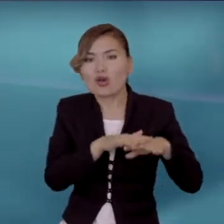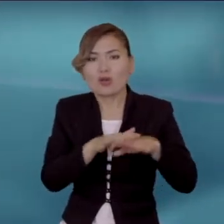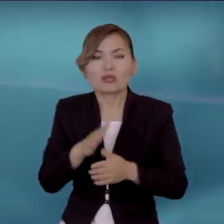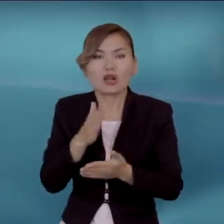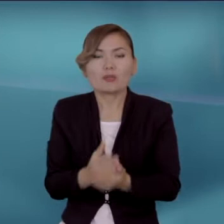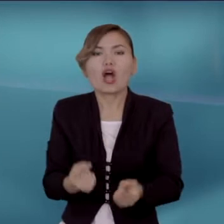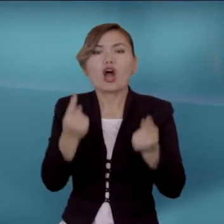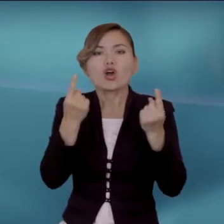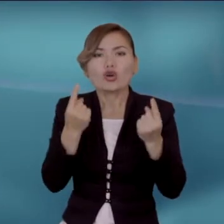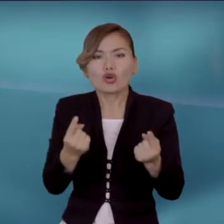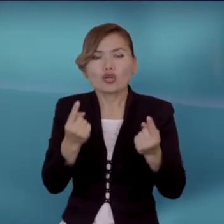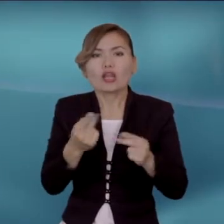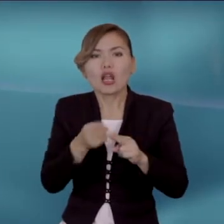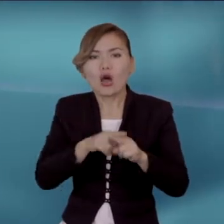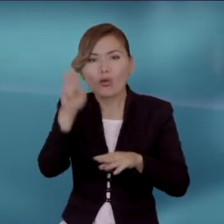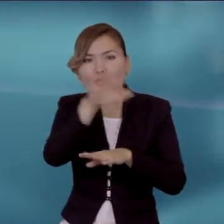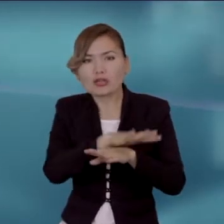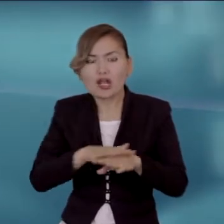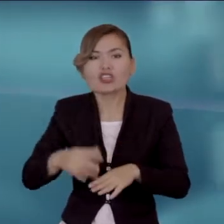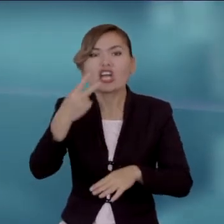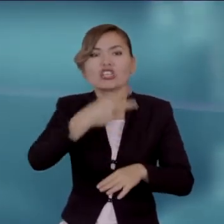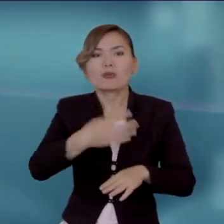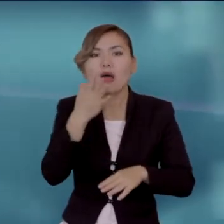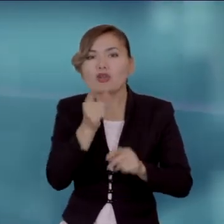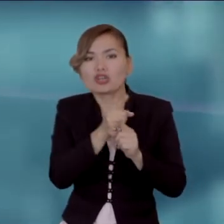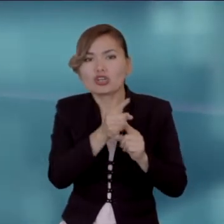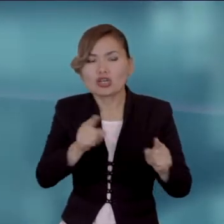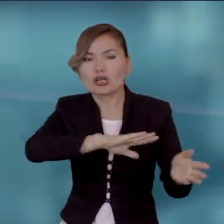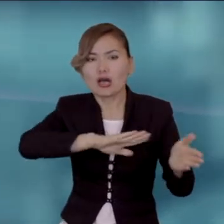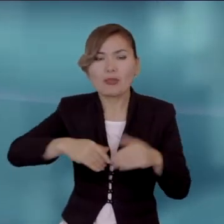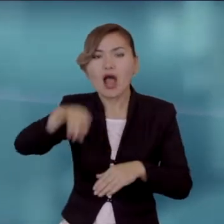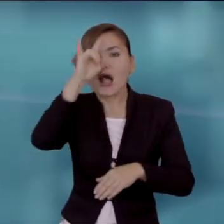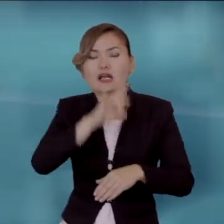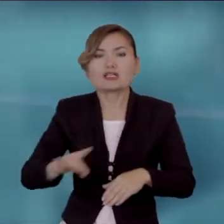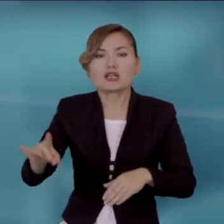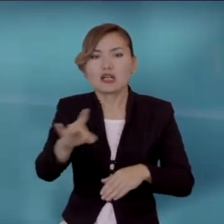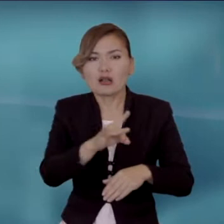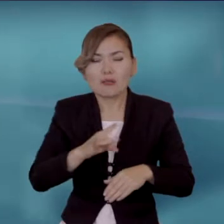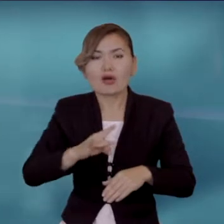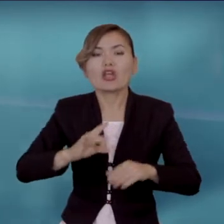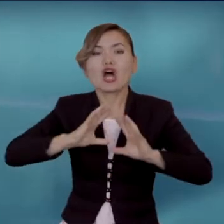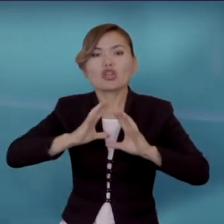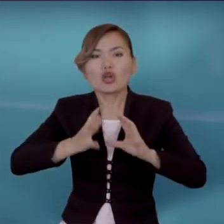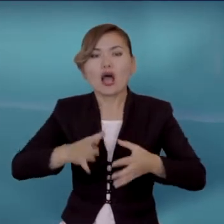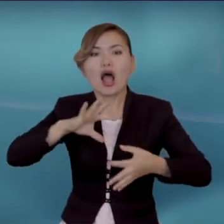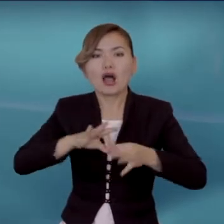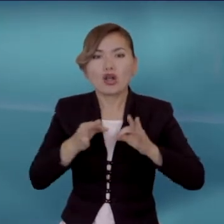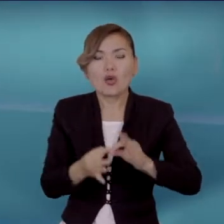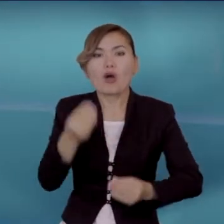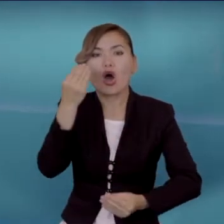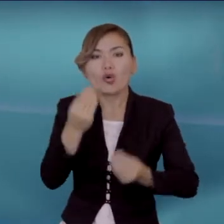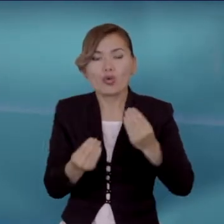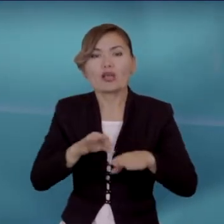үрзіне олимпиада ойындарын өткізе алатын ел ретінде таңыта отырып, бірнеше дүркін әлем чемпиондарын тәрбелеген мемлекет қалыпында